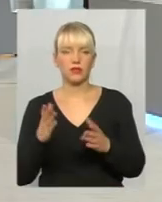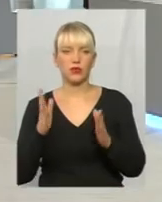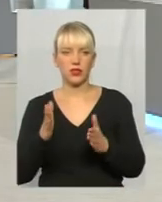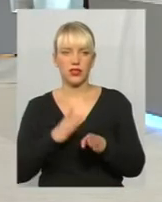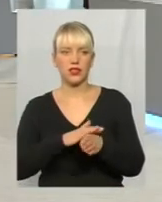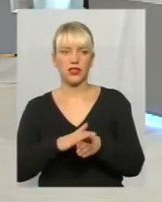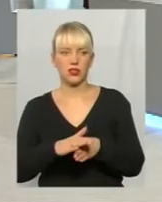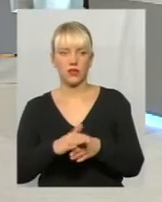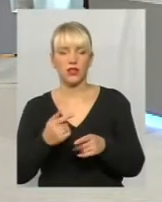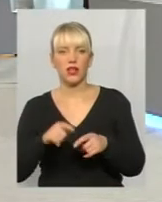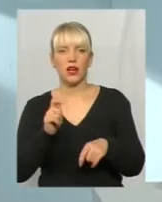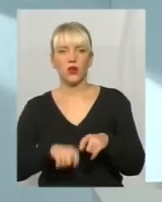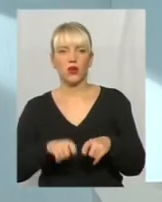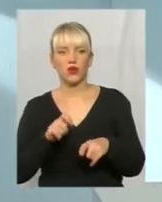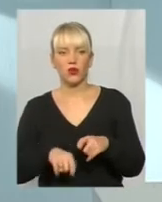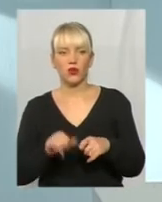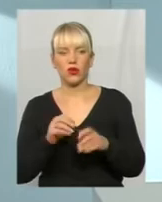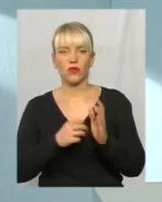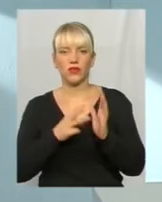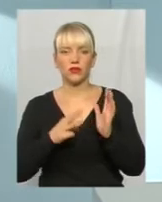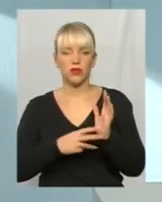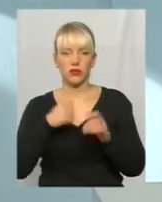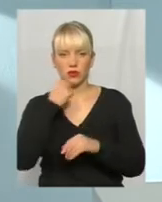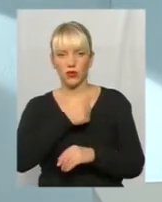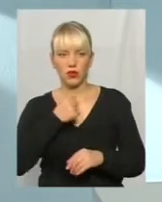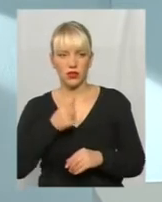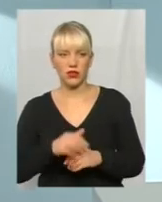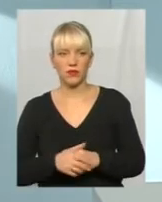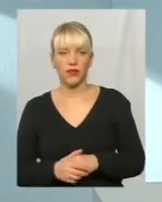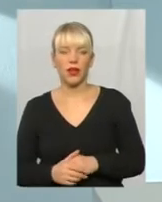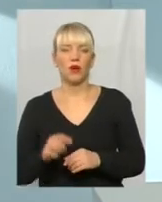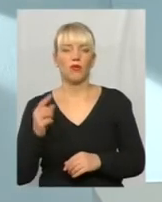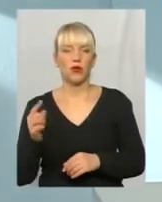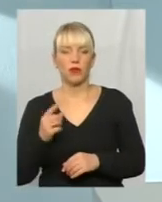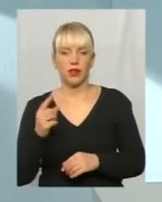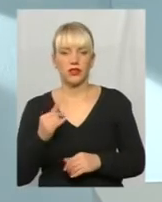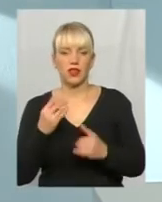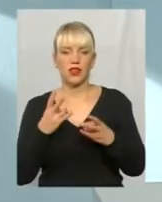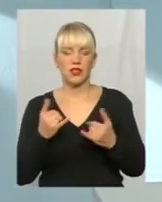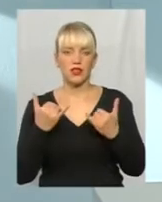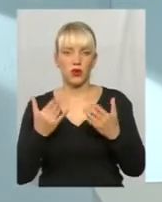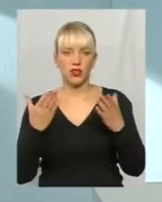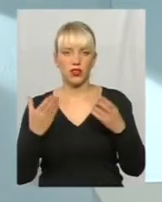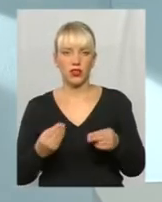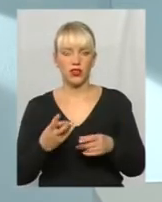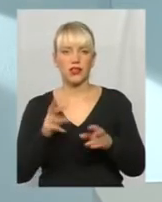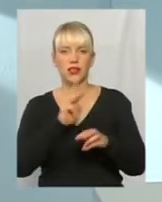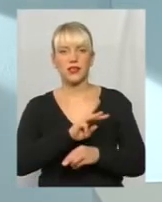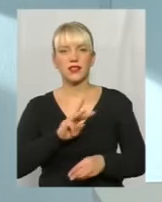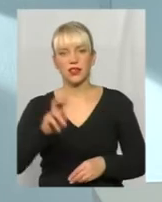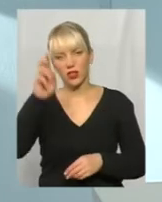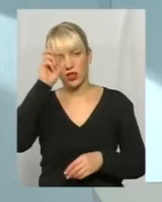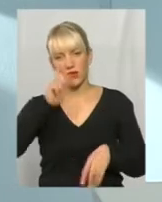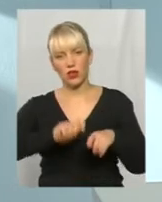здійснюватись контроль в 2018 році. По-перше, на сьогоднішній день на сайті Державної